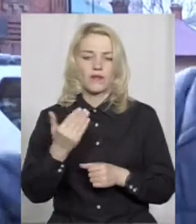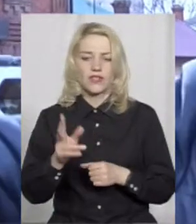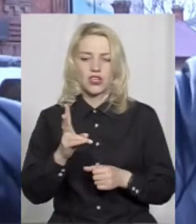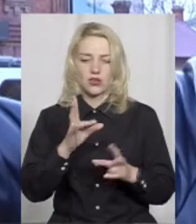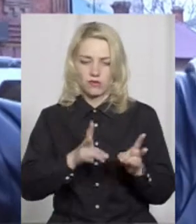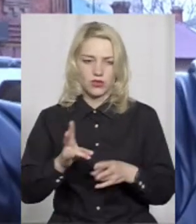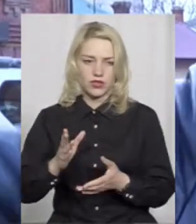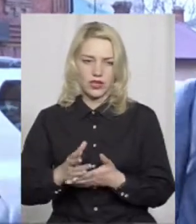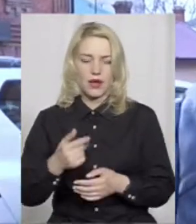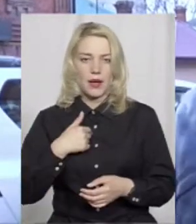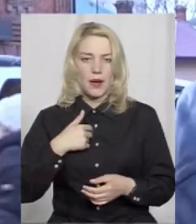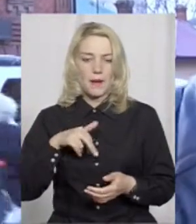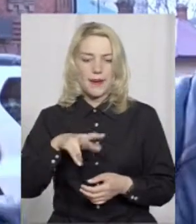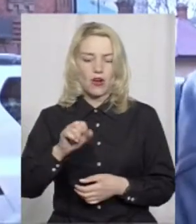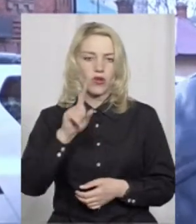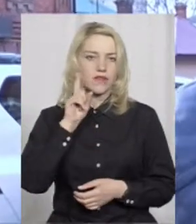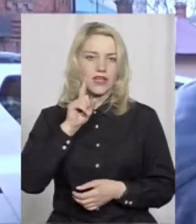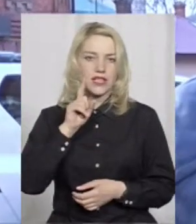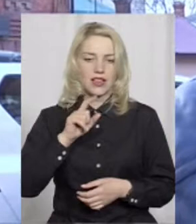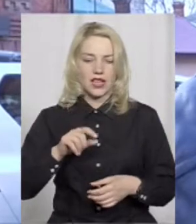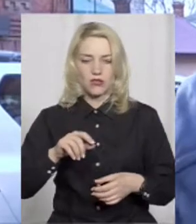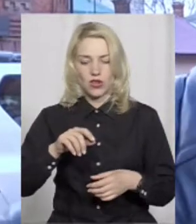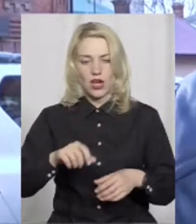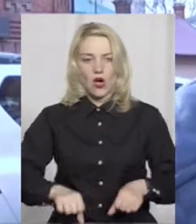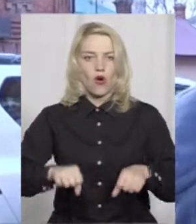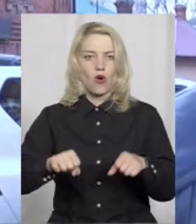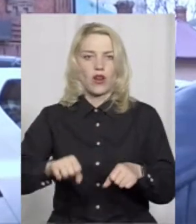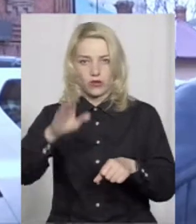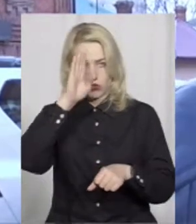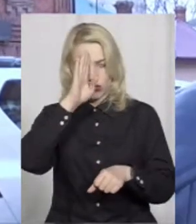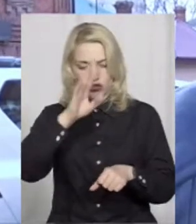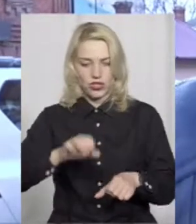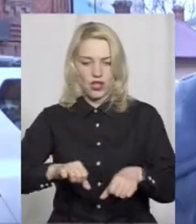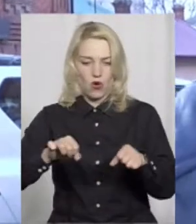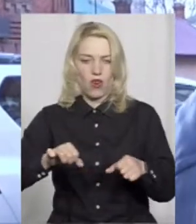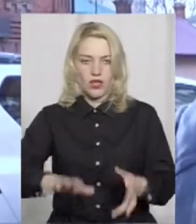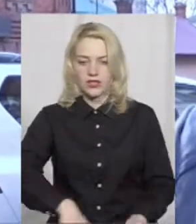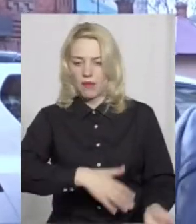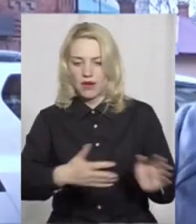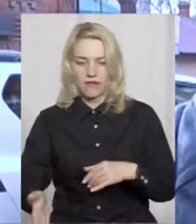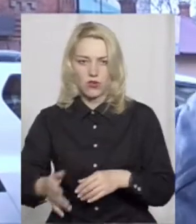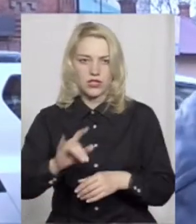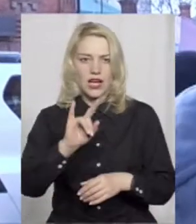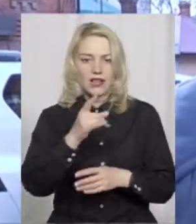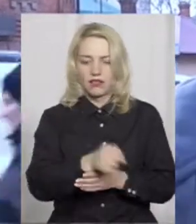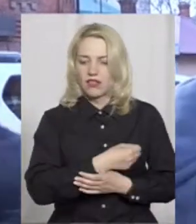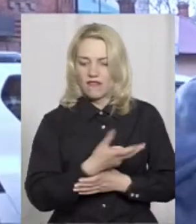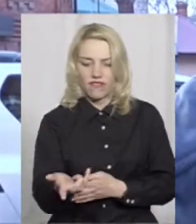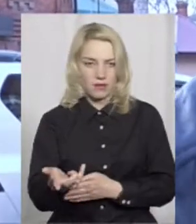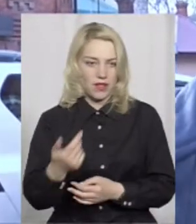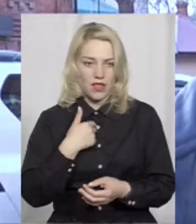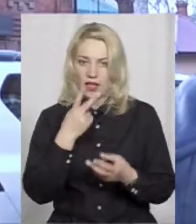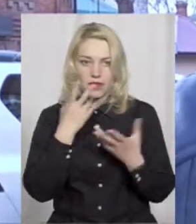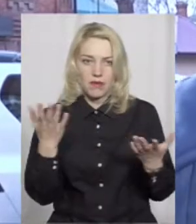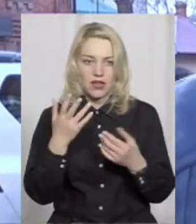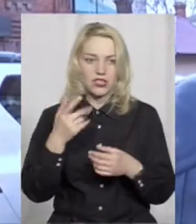переходив на зелене світло, чоловік із дитиною, коляскою. Коляска перевернулася, дитина випала з коляски. Я не бачу цього,